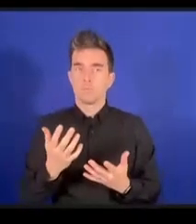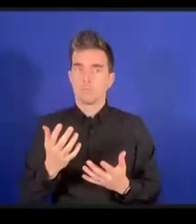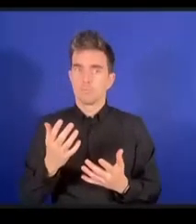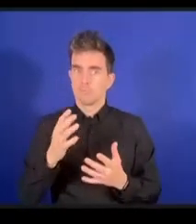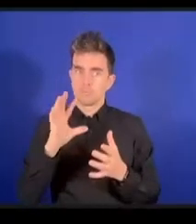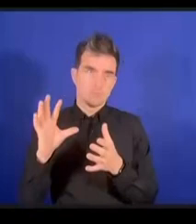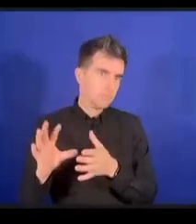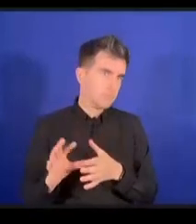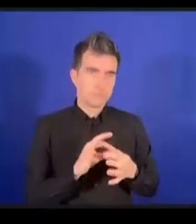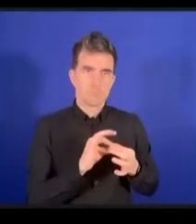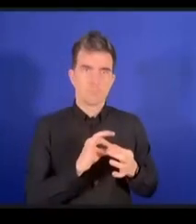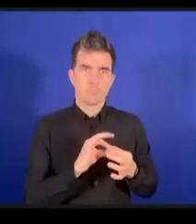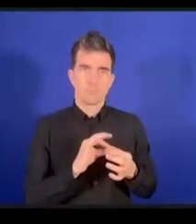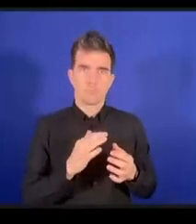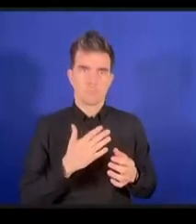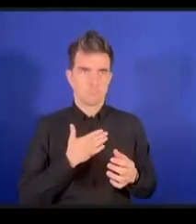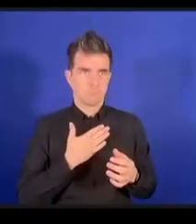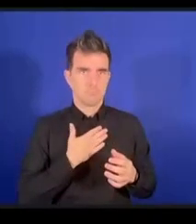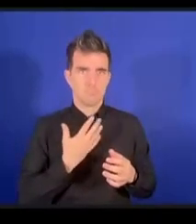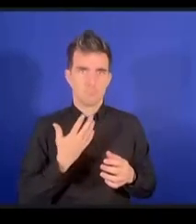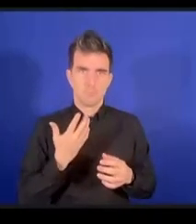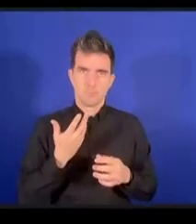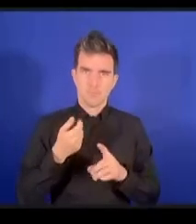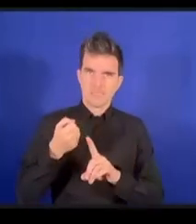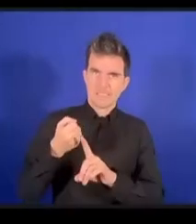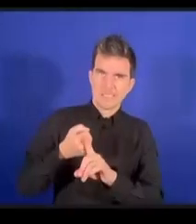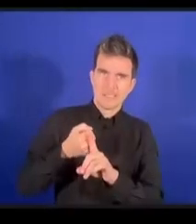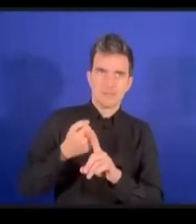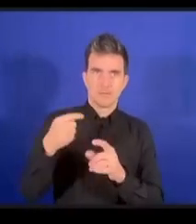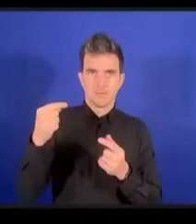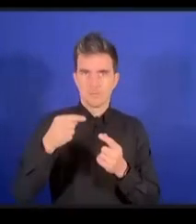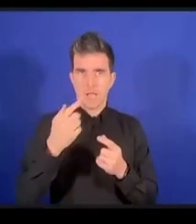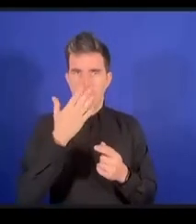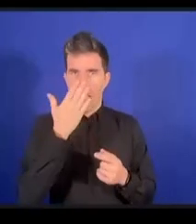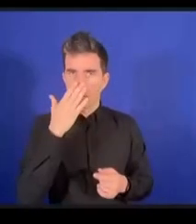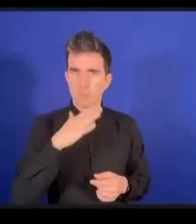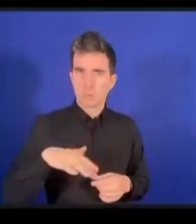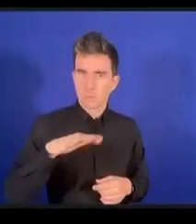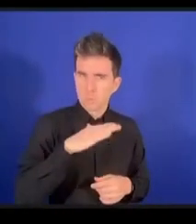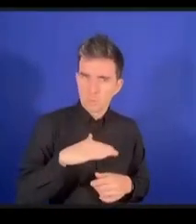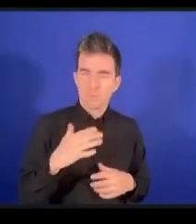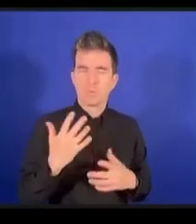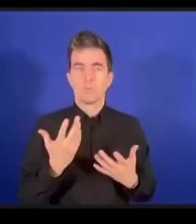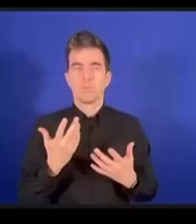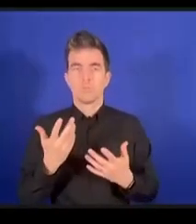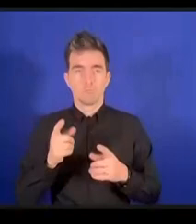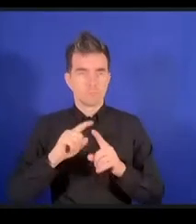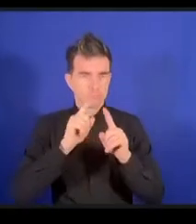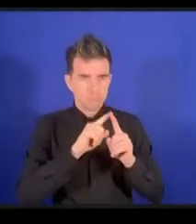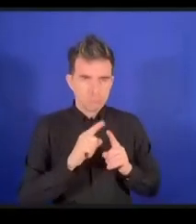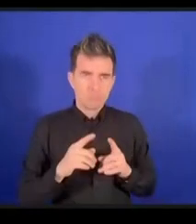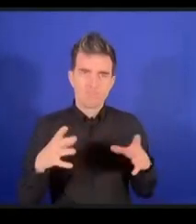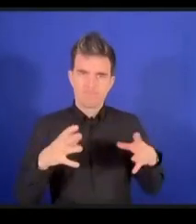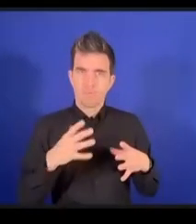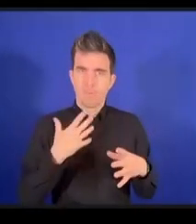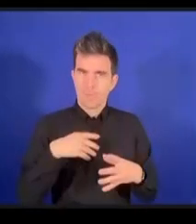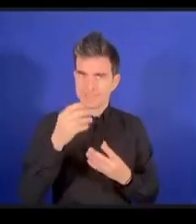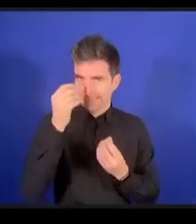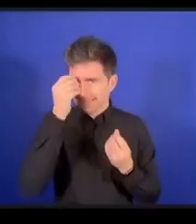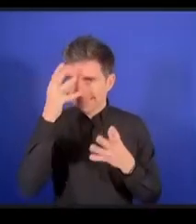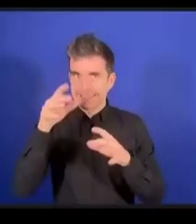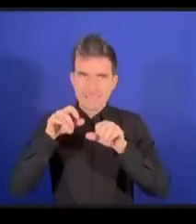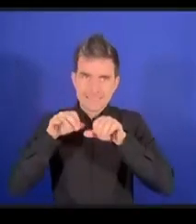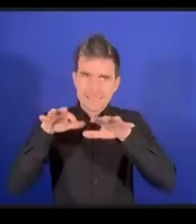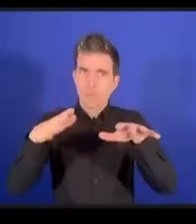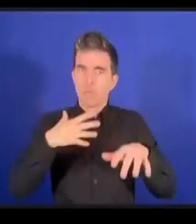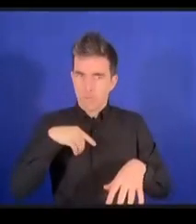défensif et une approche multipartite pourra faire passer des messages au secteur privé